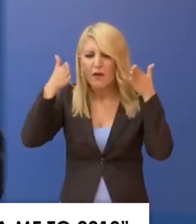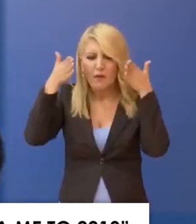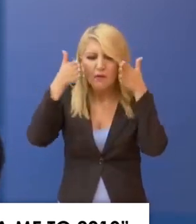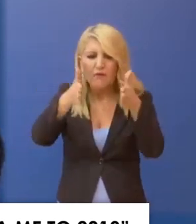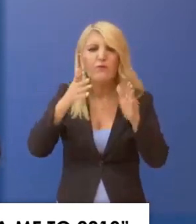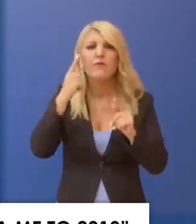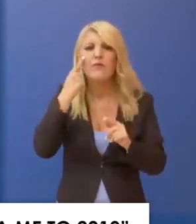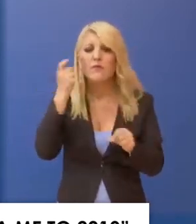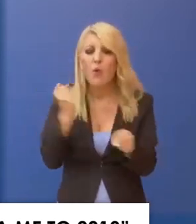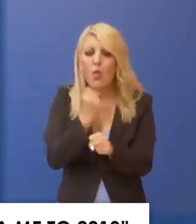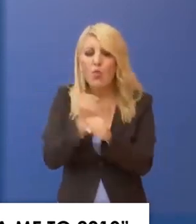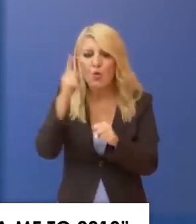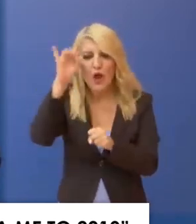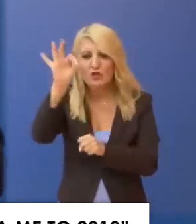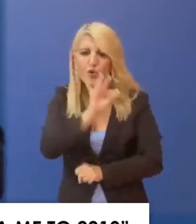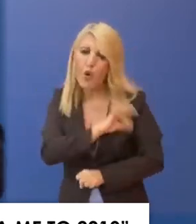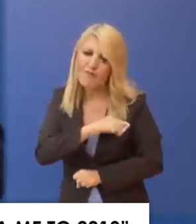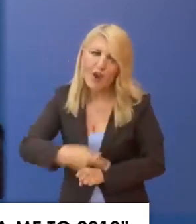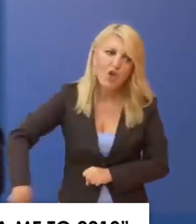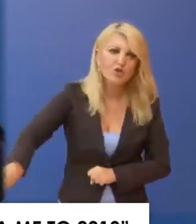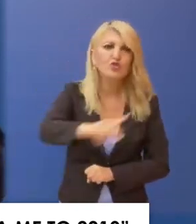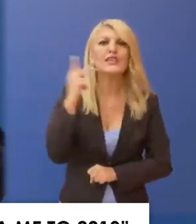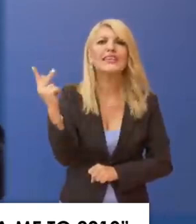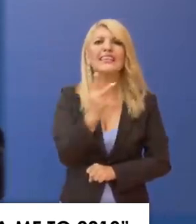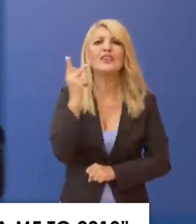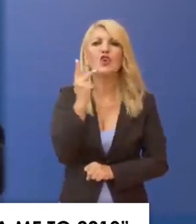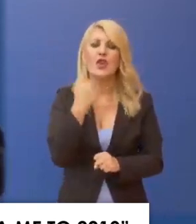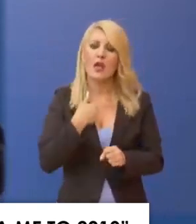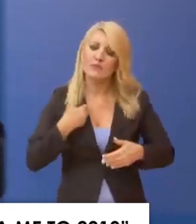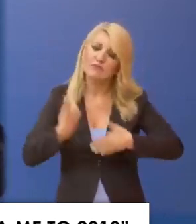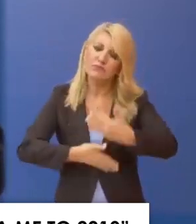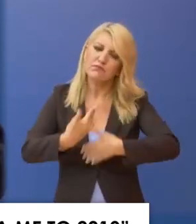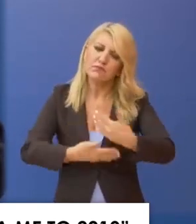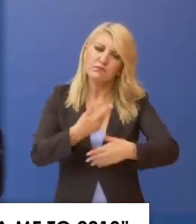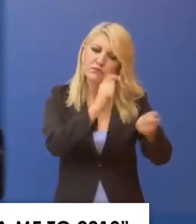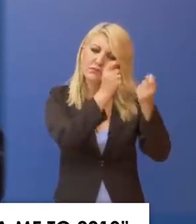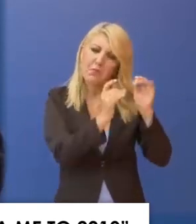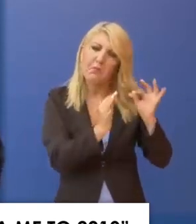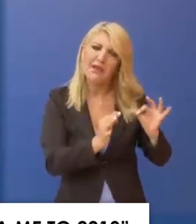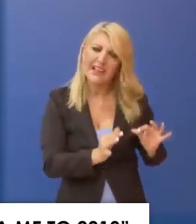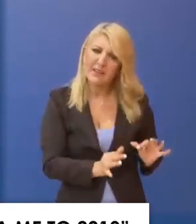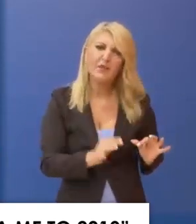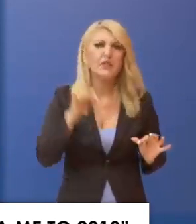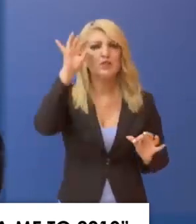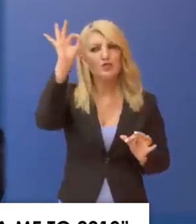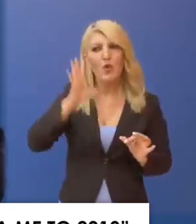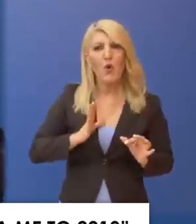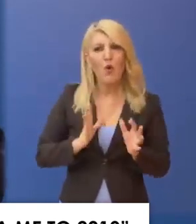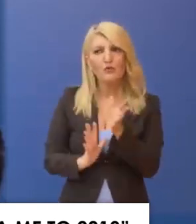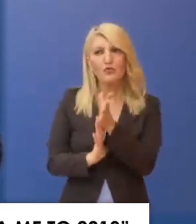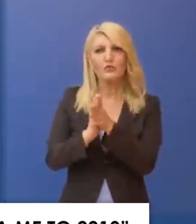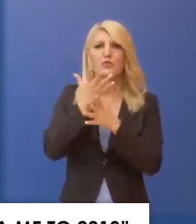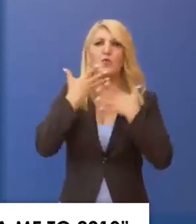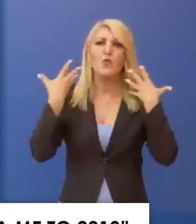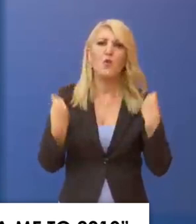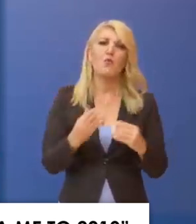κοινωνία και να υλοποιεί το προεκλογικό της πρόγραμμα, τις μεταρρυθμίσεις που διαμορφώνουν τις συνθήκες μιας Ελλάδας που ο κόσμος μπορεί να προκόψει, μπορεί να ευημερήσει,